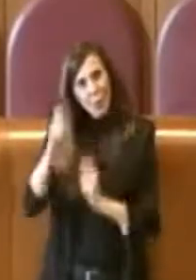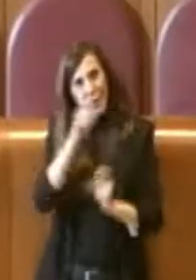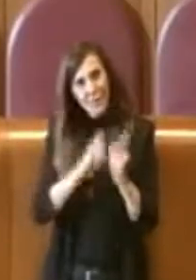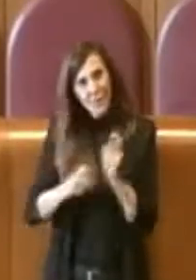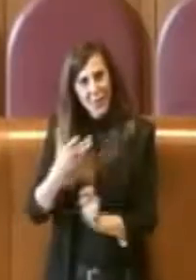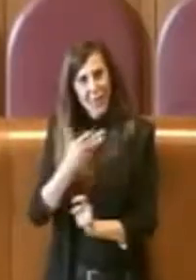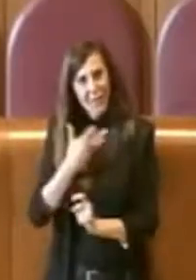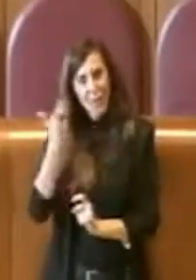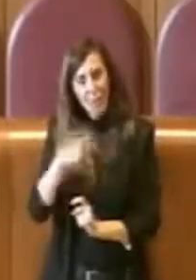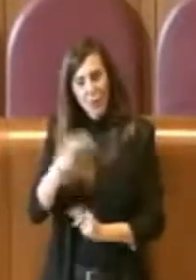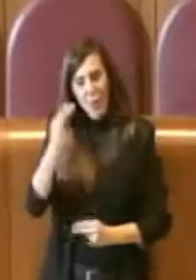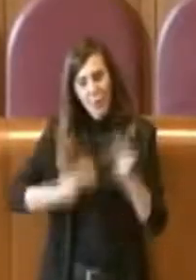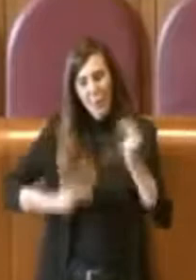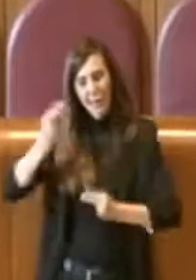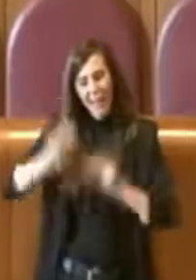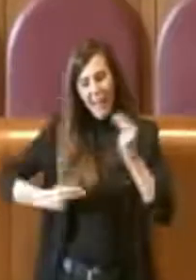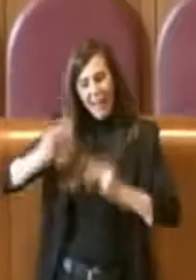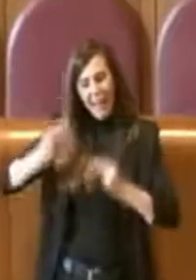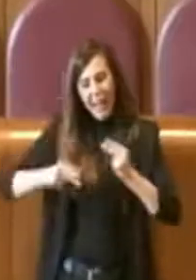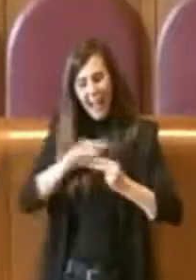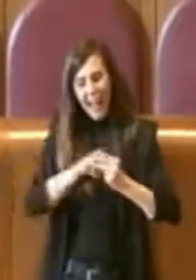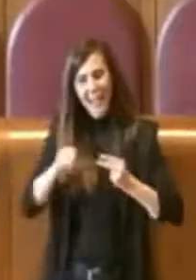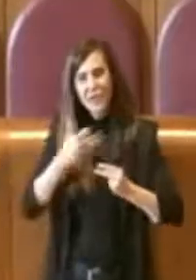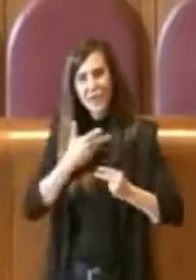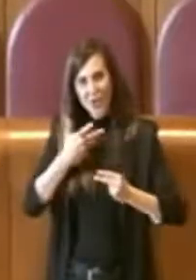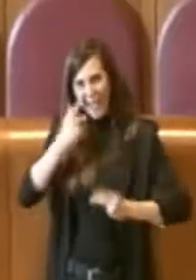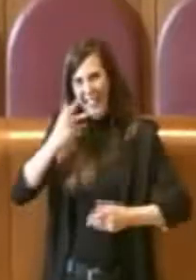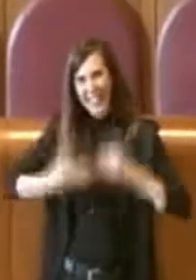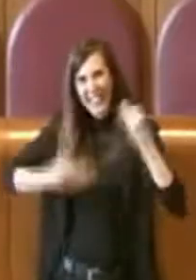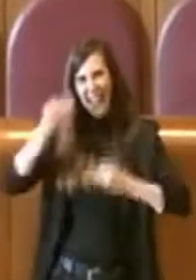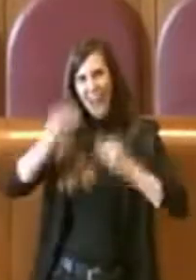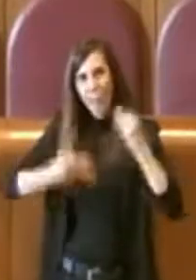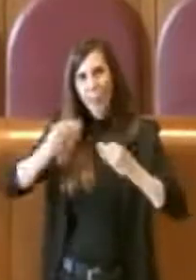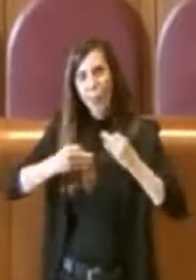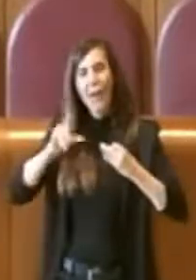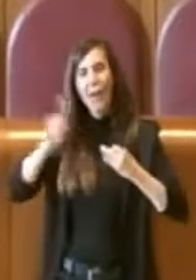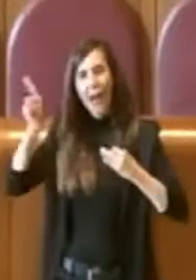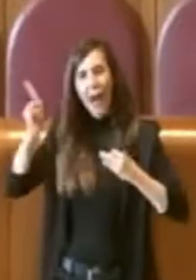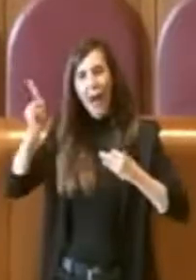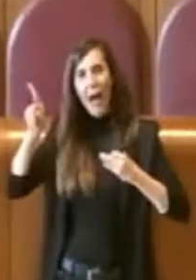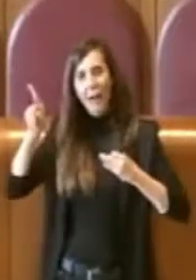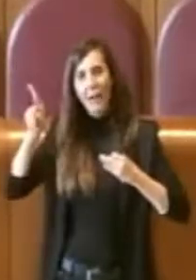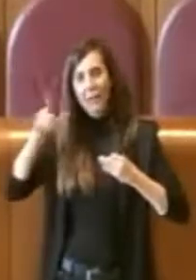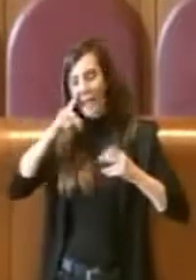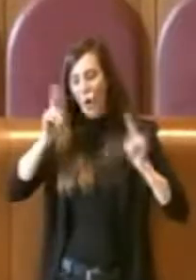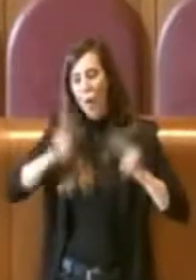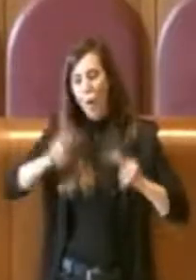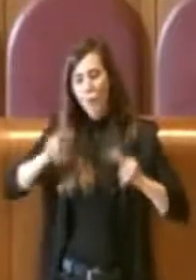visto che tutti quei bilanci stanno nei tribunali e li stanno controllando la magistratura.